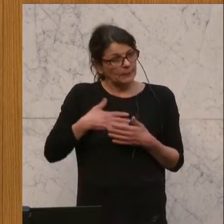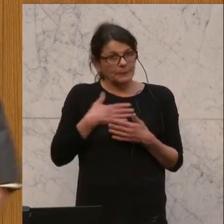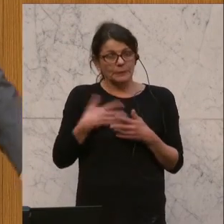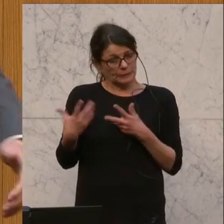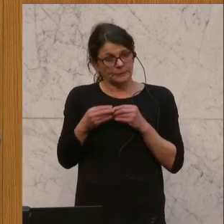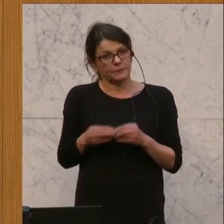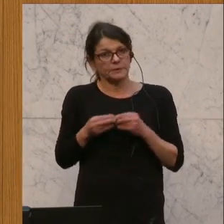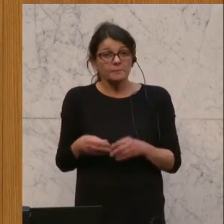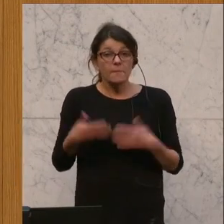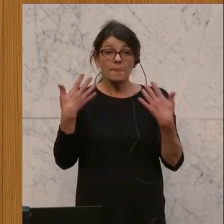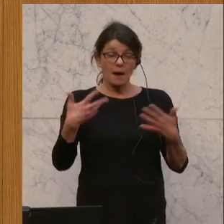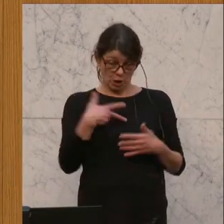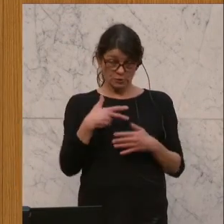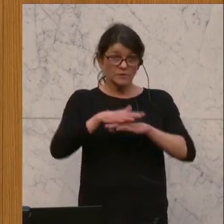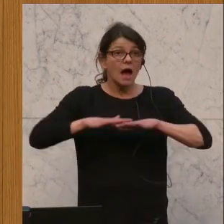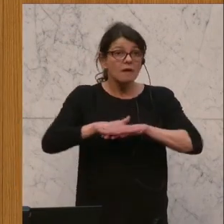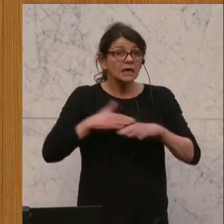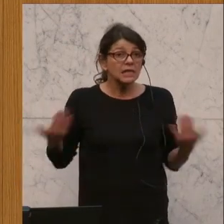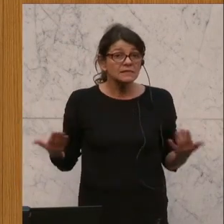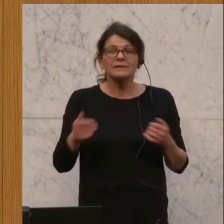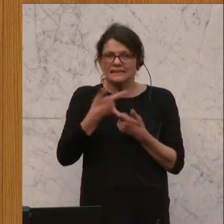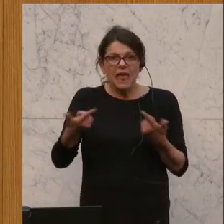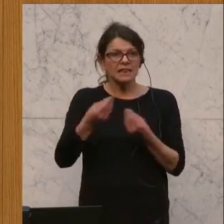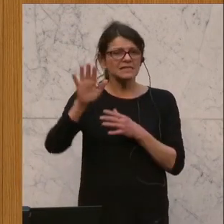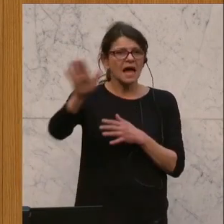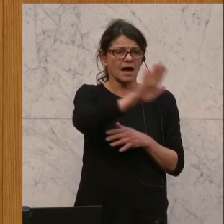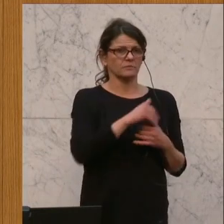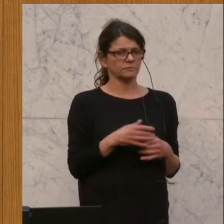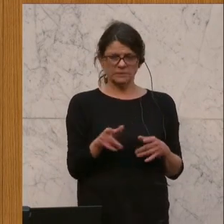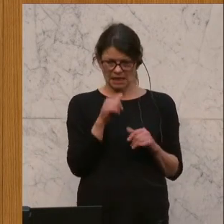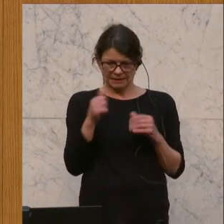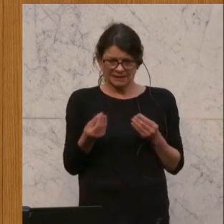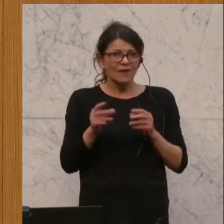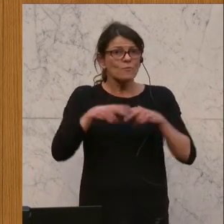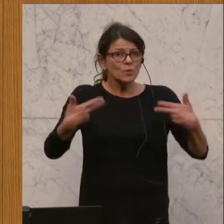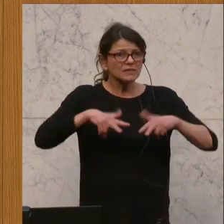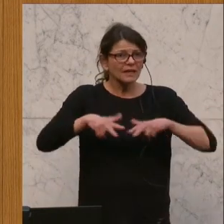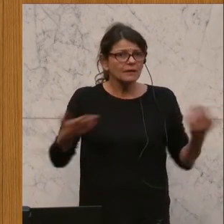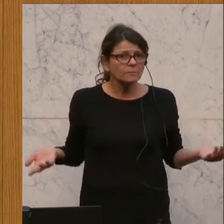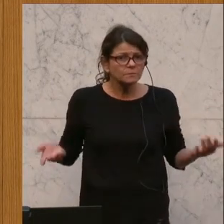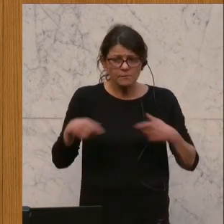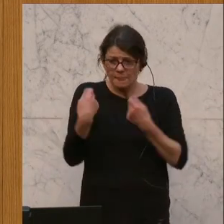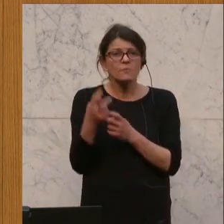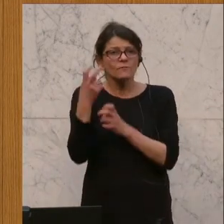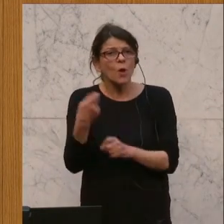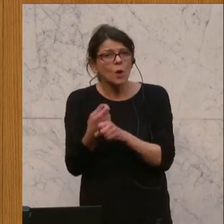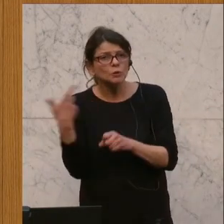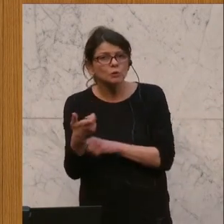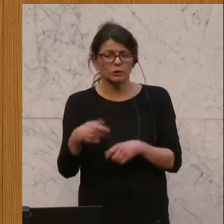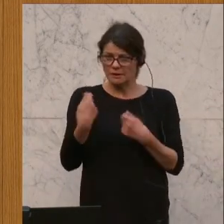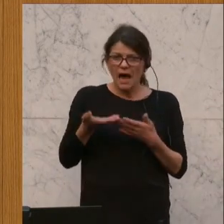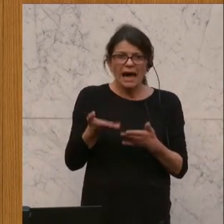Aber das Sozialwesen ist Ländersache und ist nicht Sache der Bundesregierung. Es gibt Wohnkostenzuschüsse,